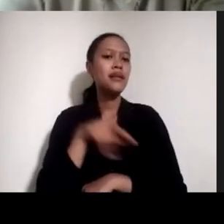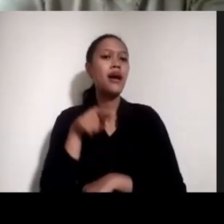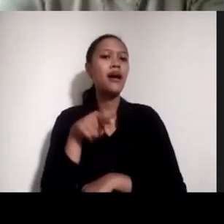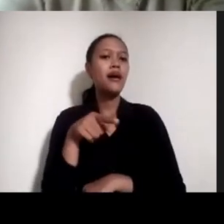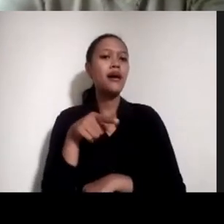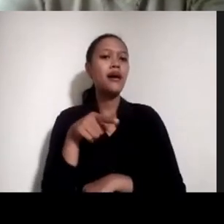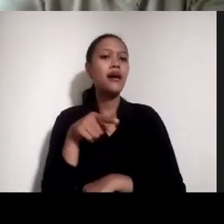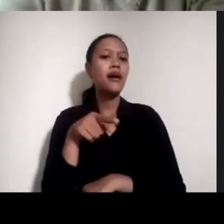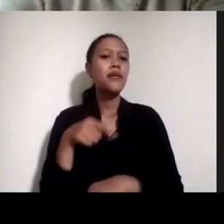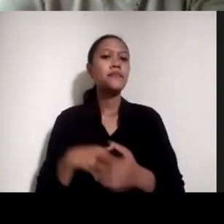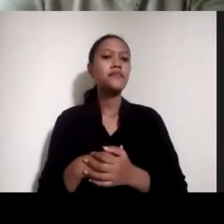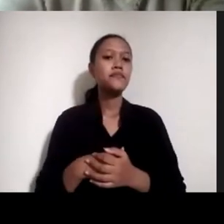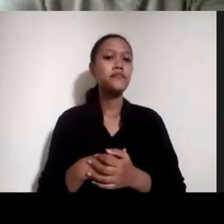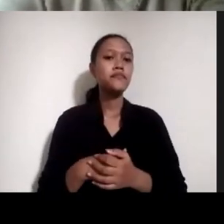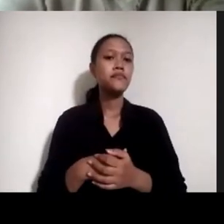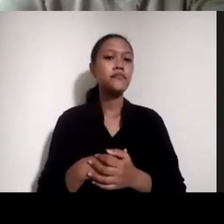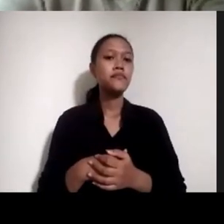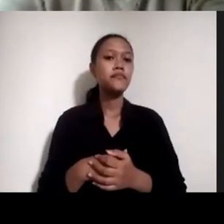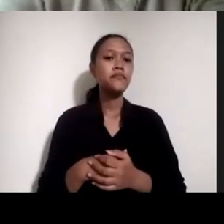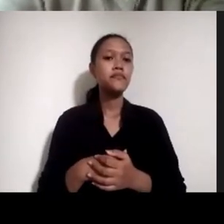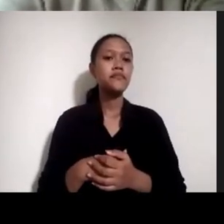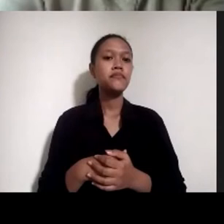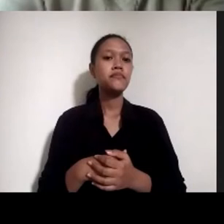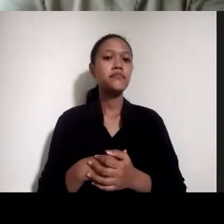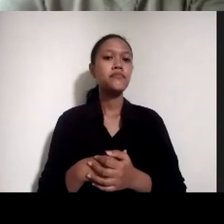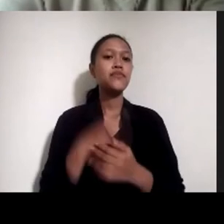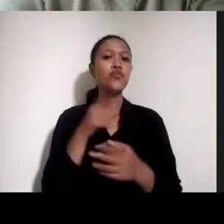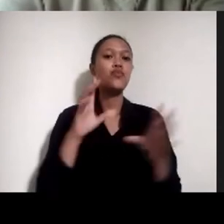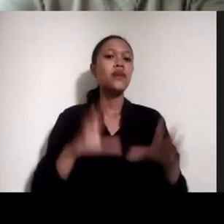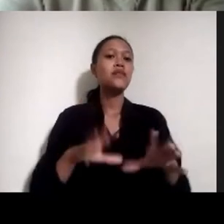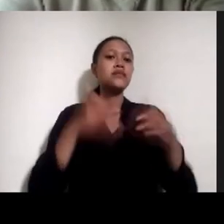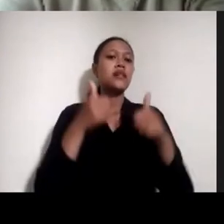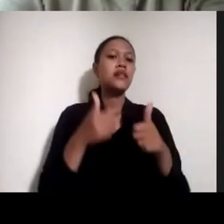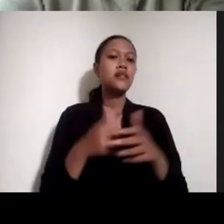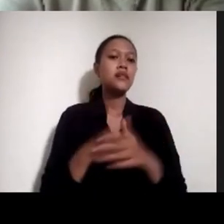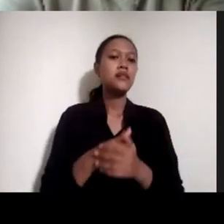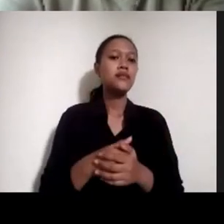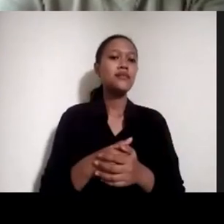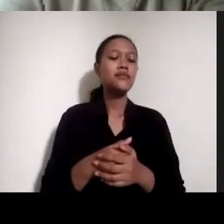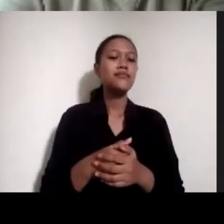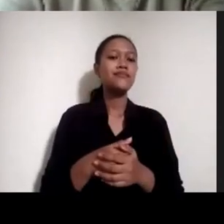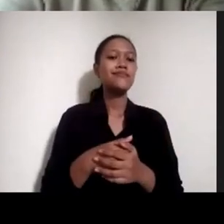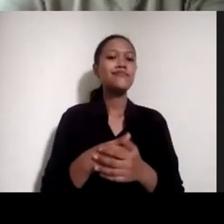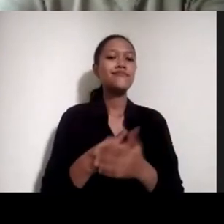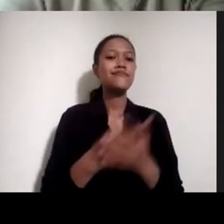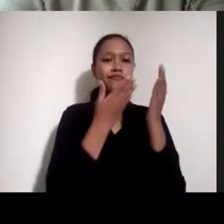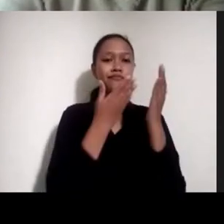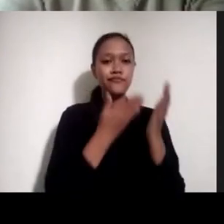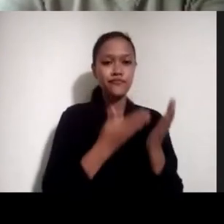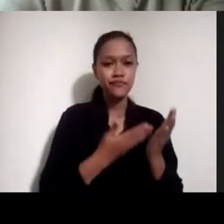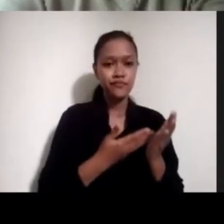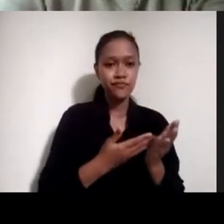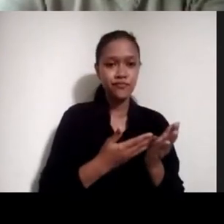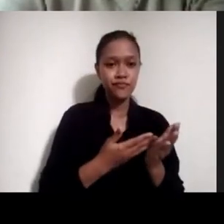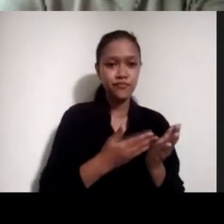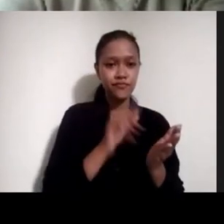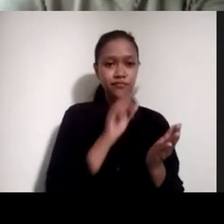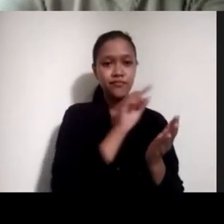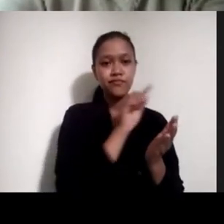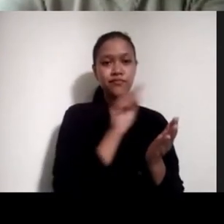hasilnya. Inilah kisahku Krishna Kuri JNT harus mengantar